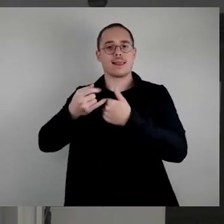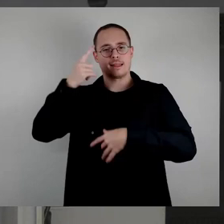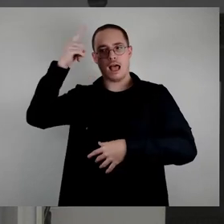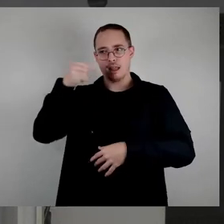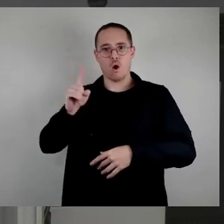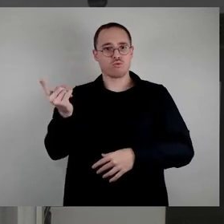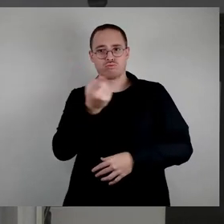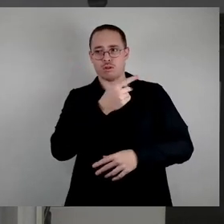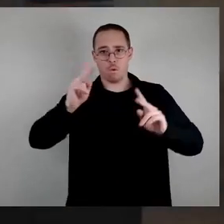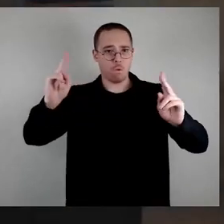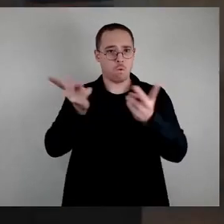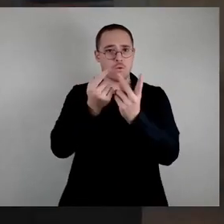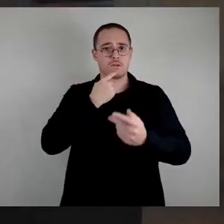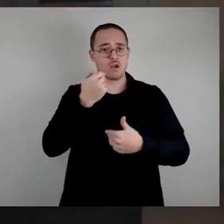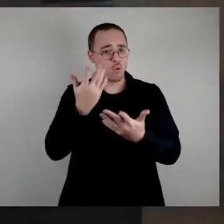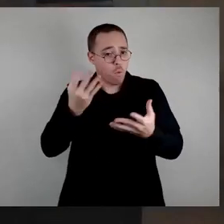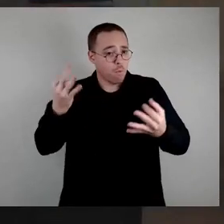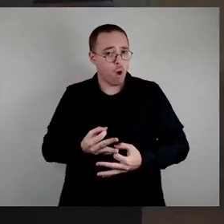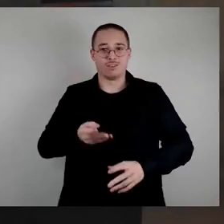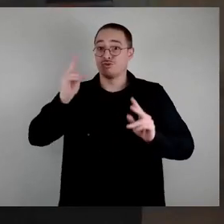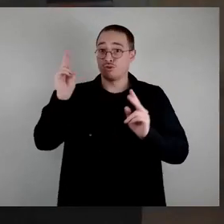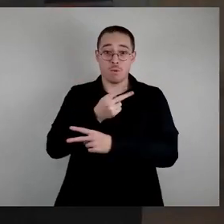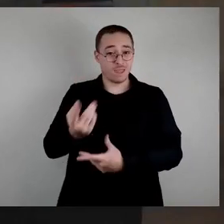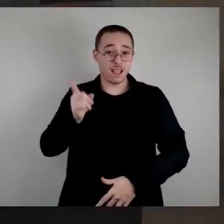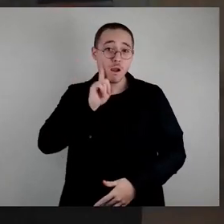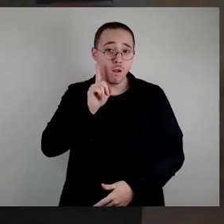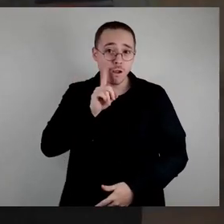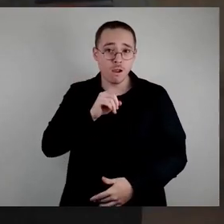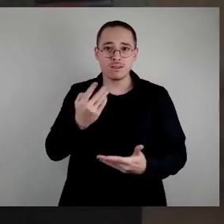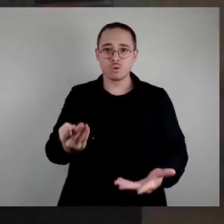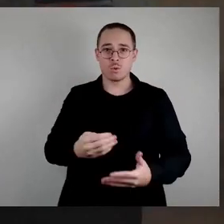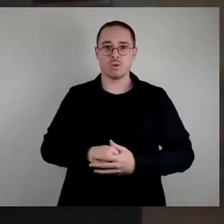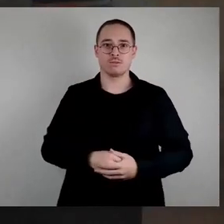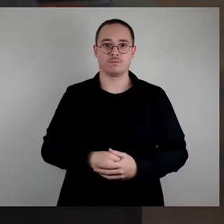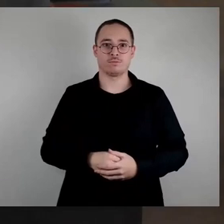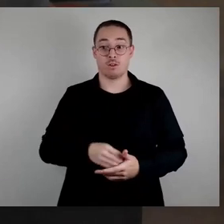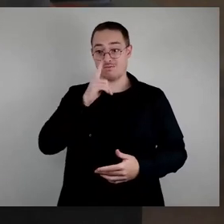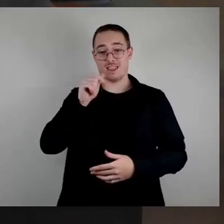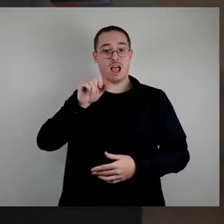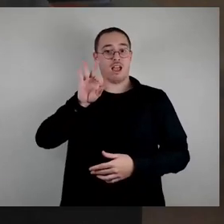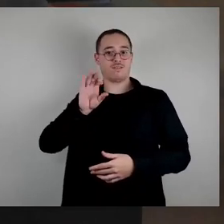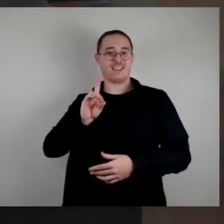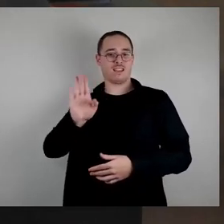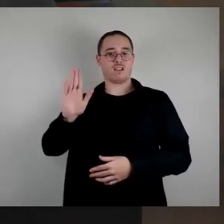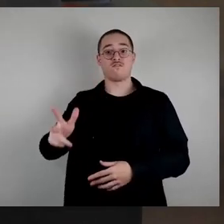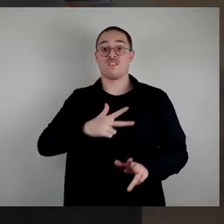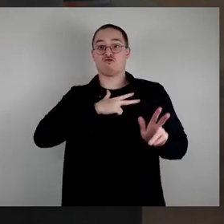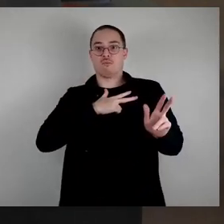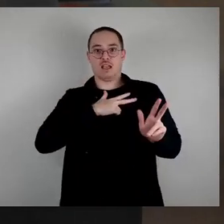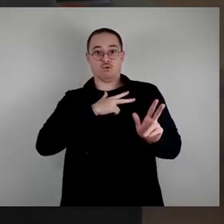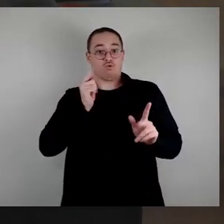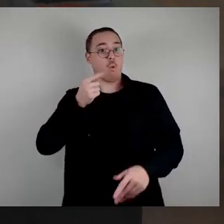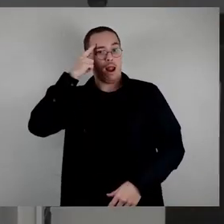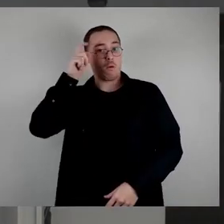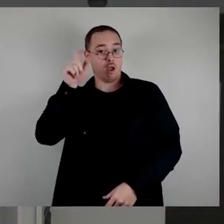Und da kann man einfach mal sehen, was den Leuten blüht, wenn sie den Versprechungen der AfD glauben. Sie macht hier eine komplett unrealistische